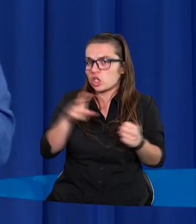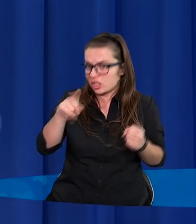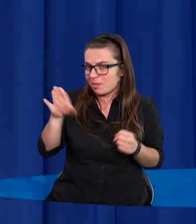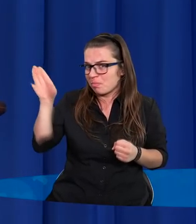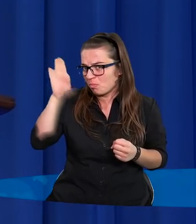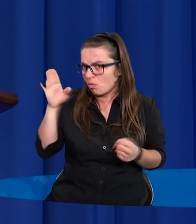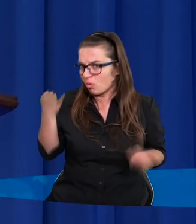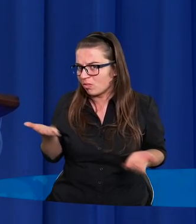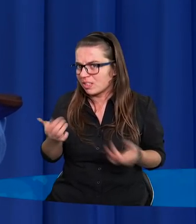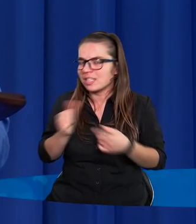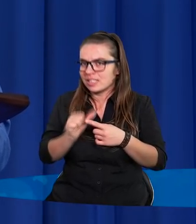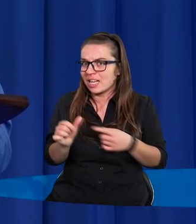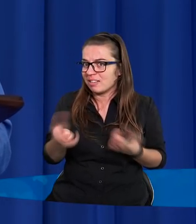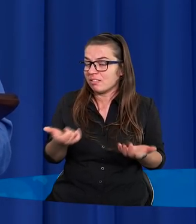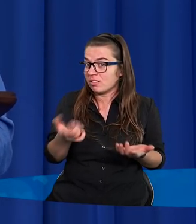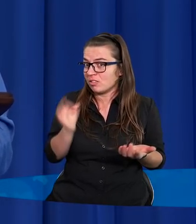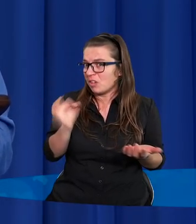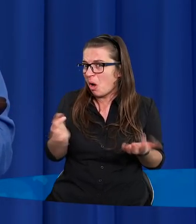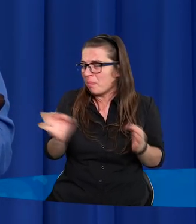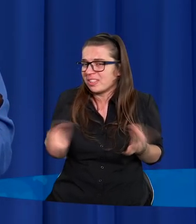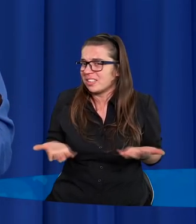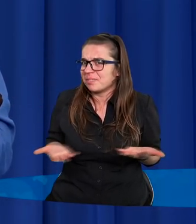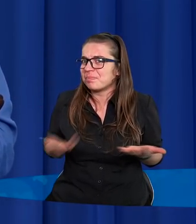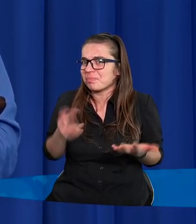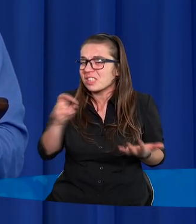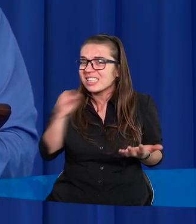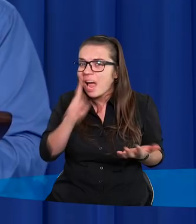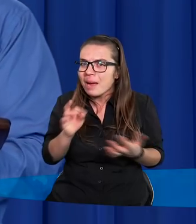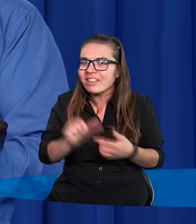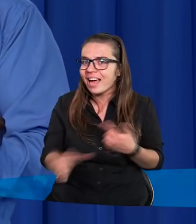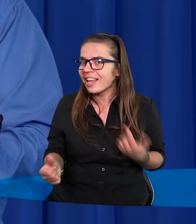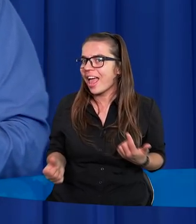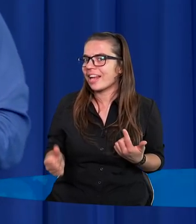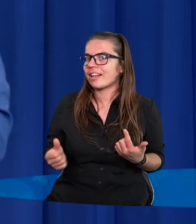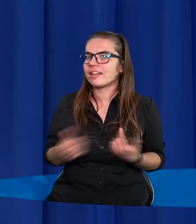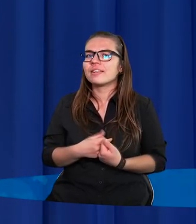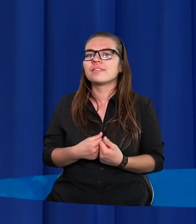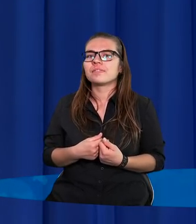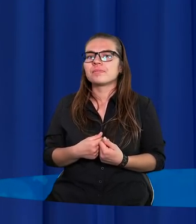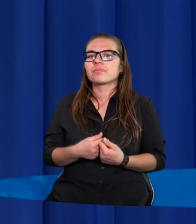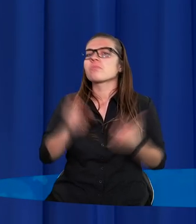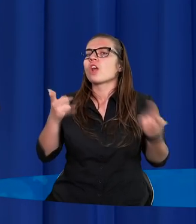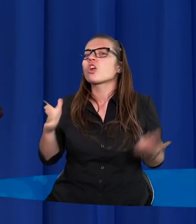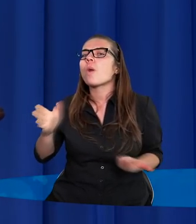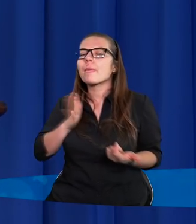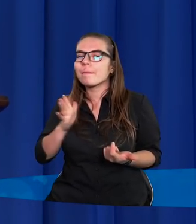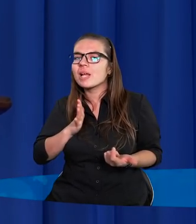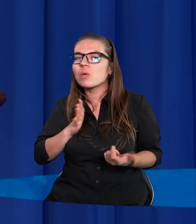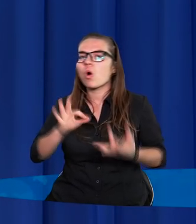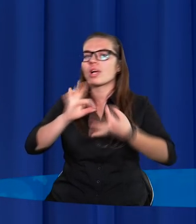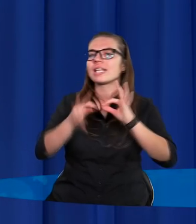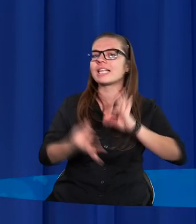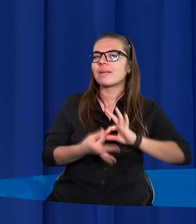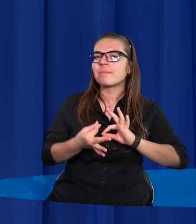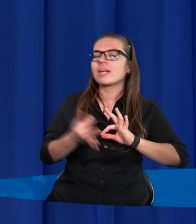jest prawdziwy? Czy naprawdę, czy naprawdę tak jest? A co by było, gdyby